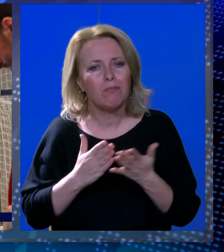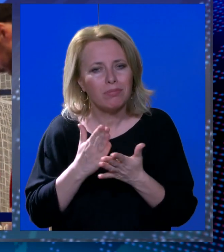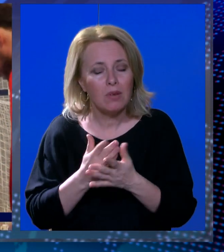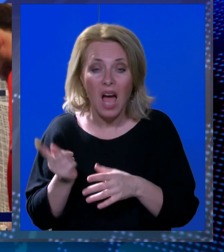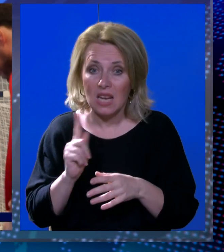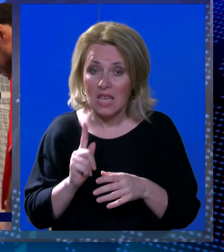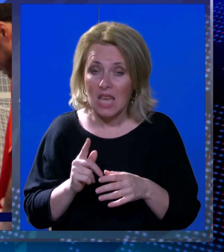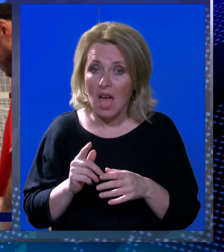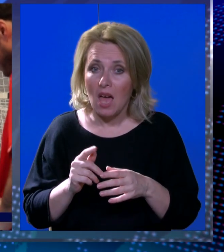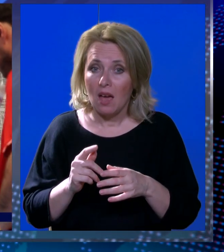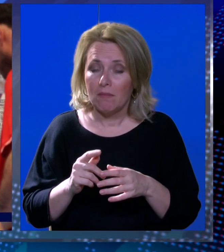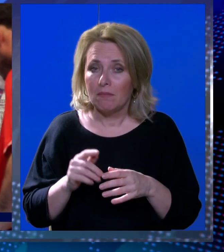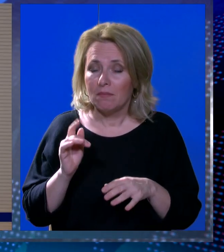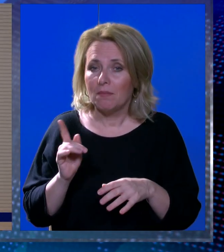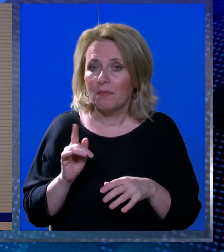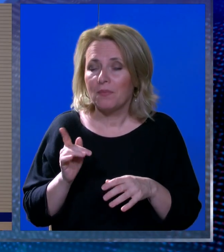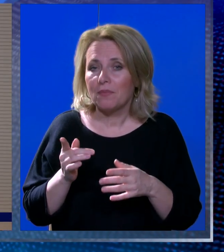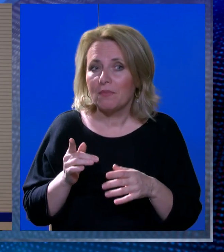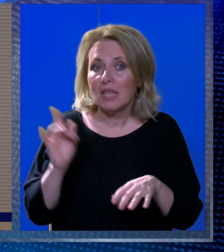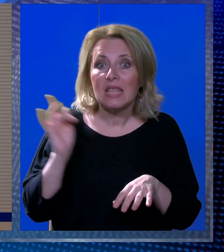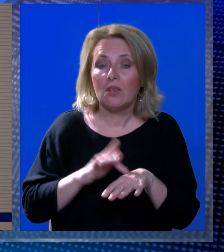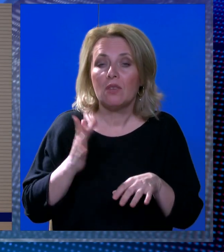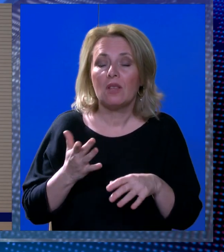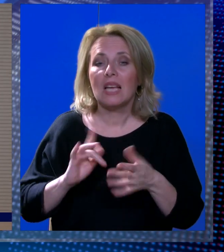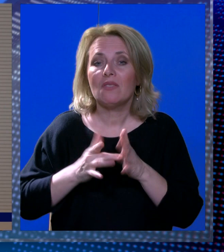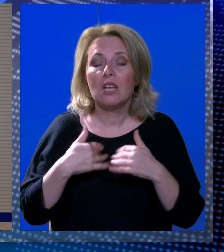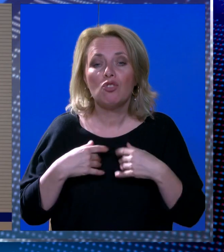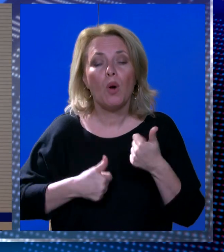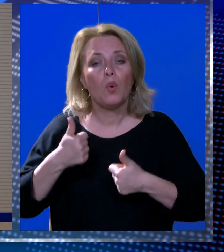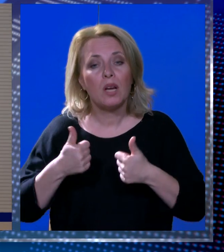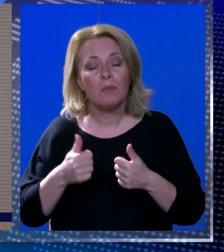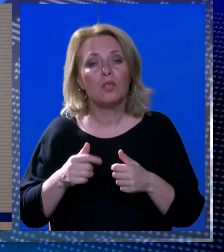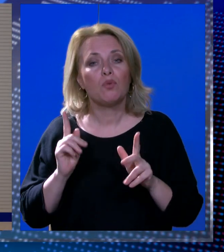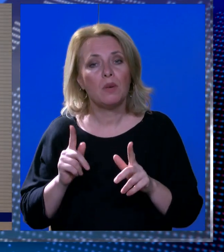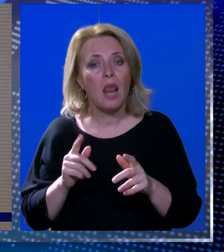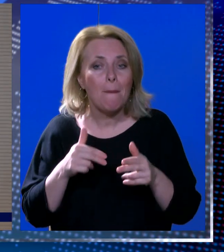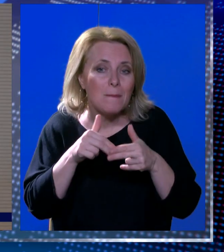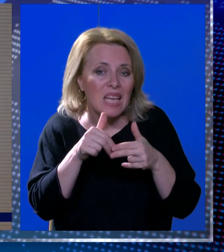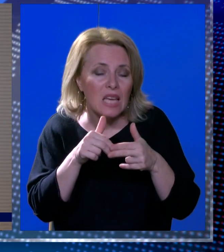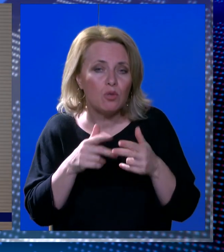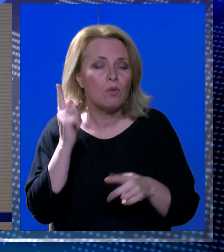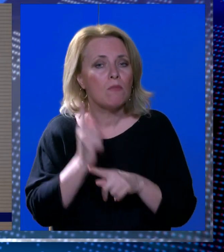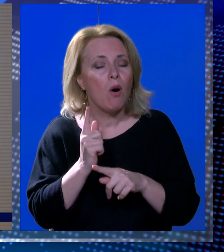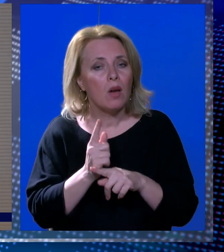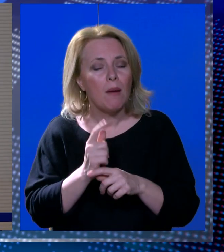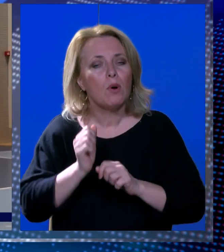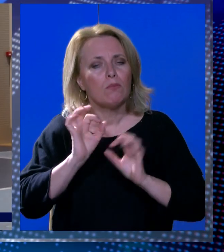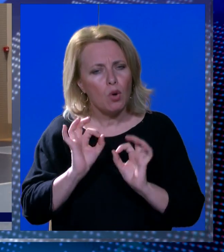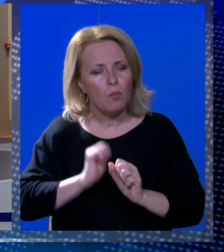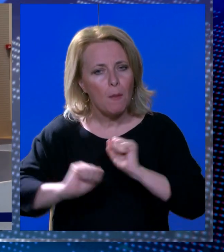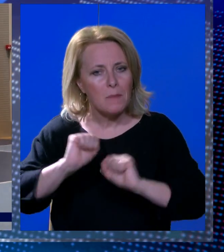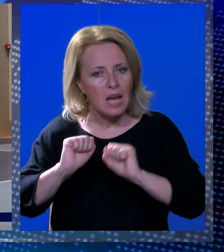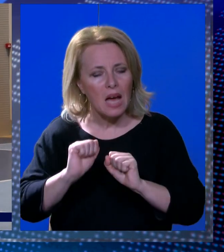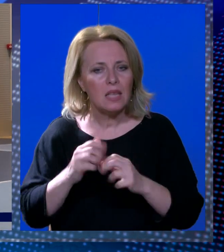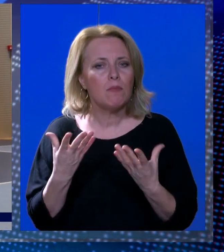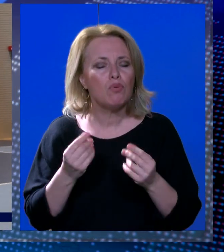Međutim, nije neranjiva i sve od naše utakmice za Španjolskom su bile knap. Znači, moramo odigrati jednu vrlo angažiranu odbranu